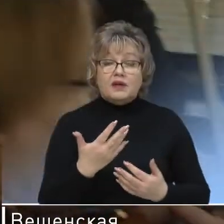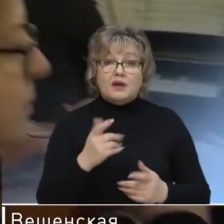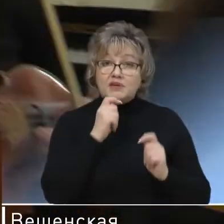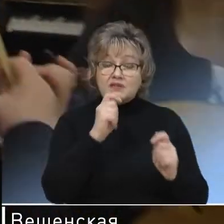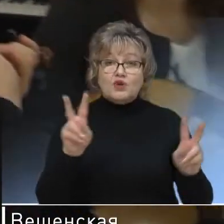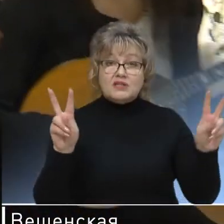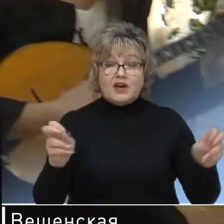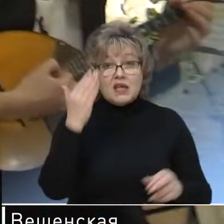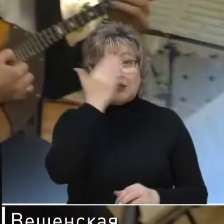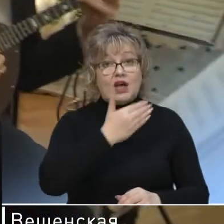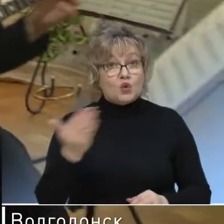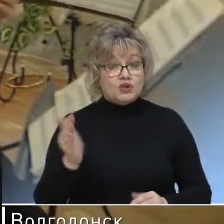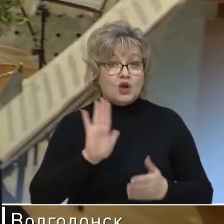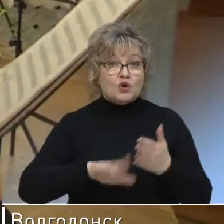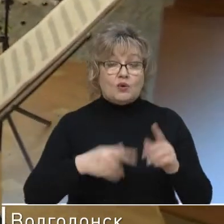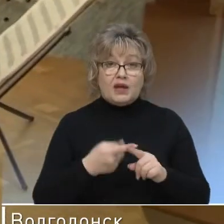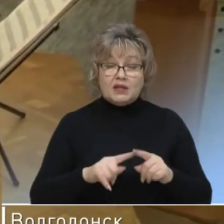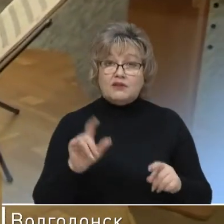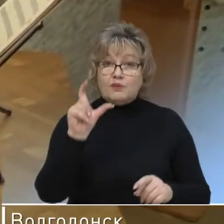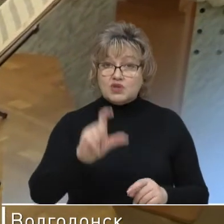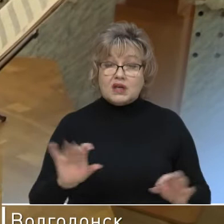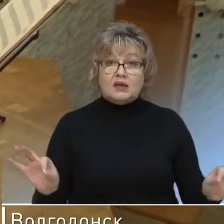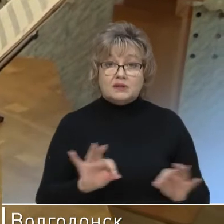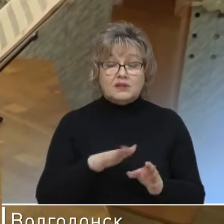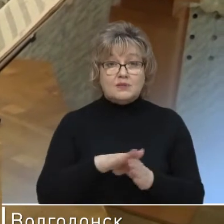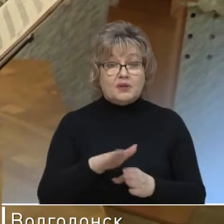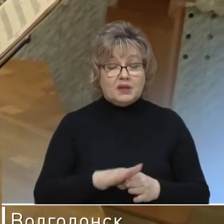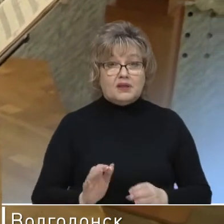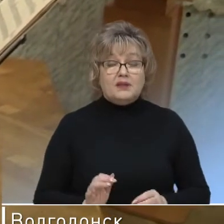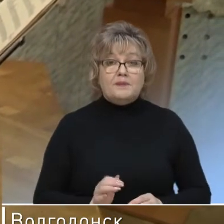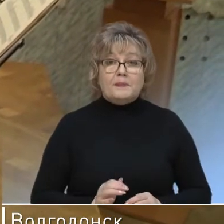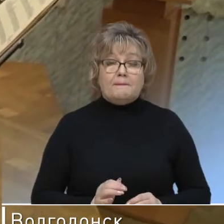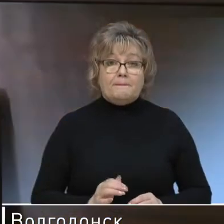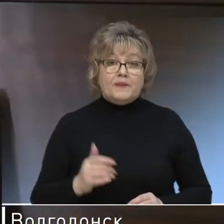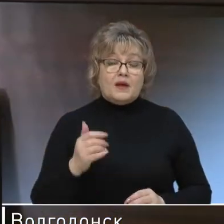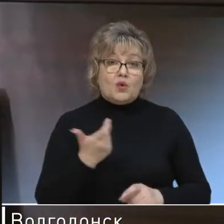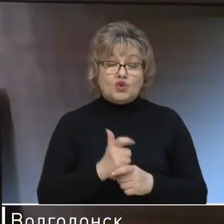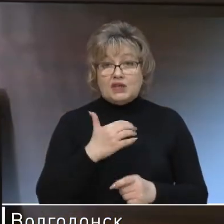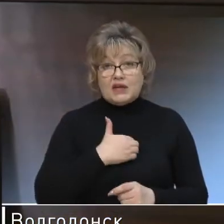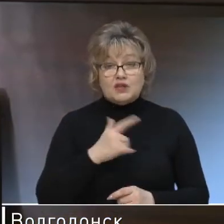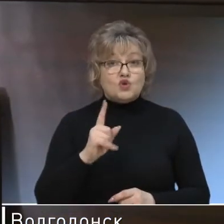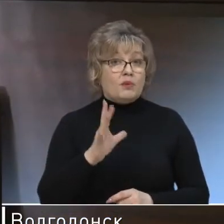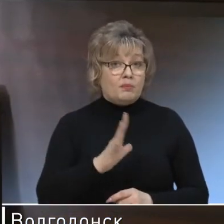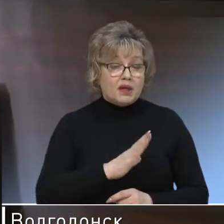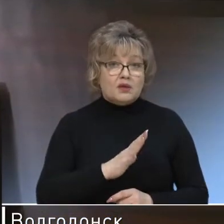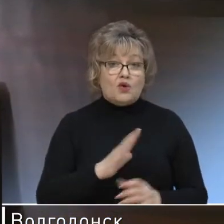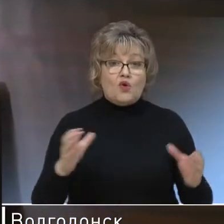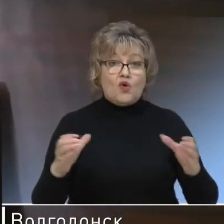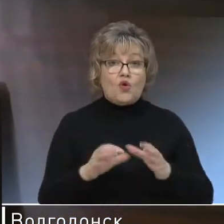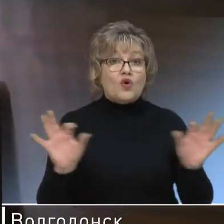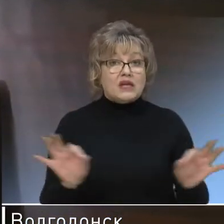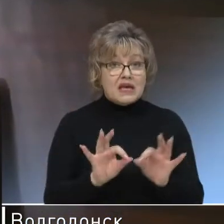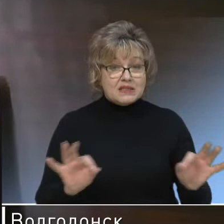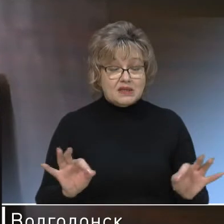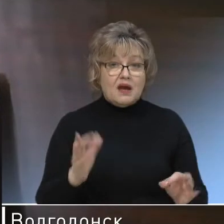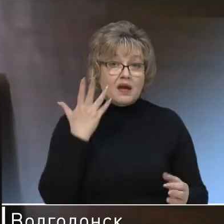присвоили звание «Народный». Кроме того, музыкант играет в камерном оркестре. Мне очень хотелось, чтобы был оркестр. Это отдушина. Мы когда